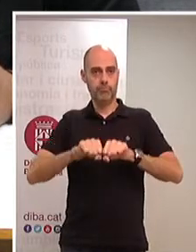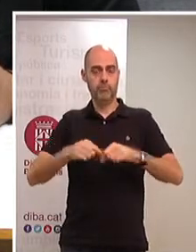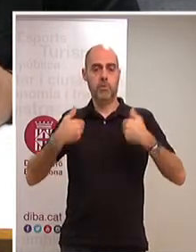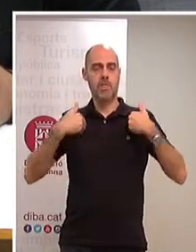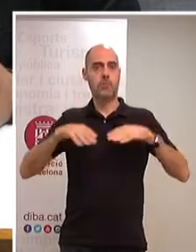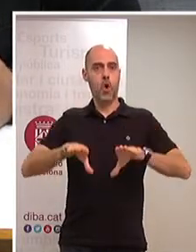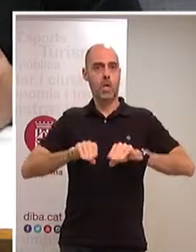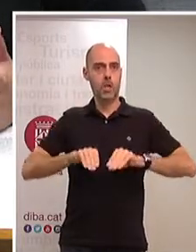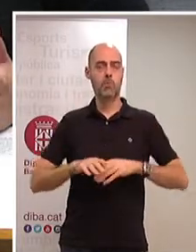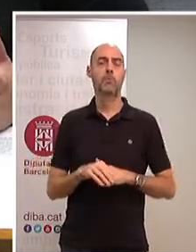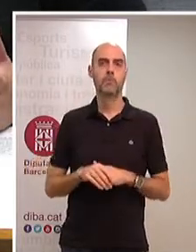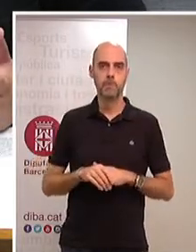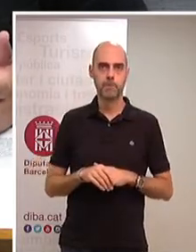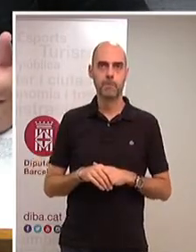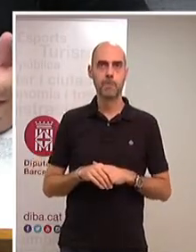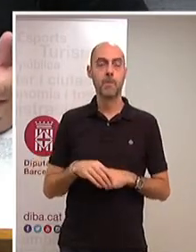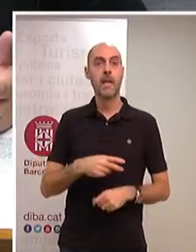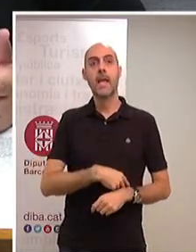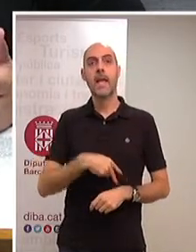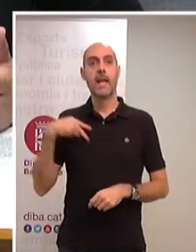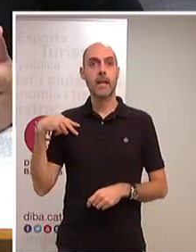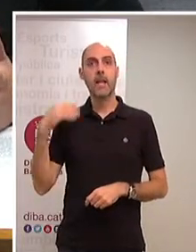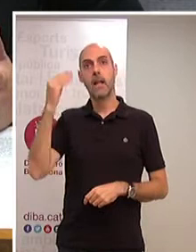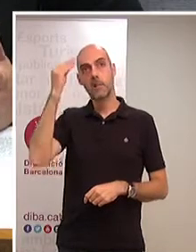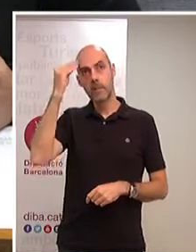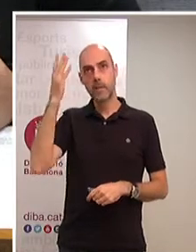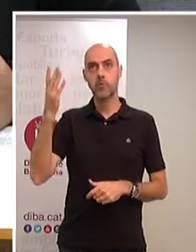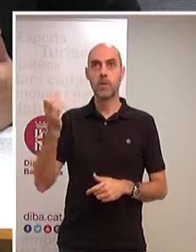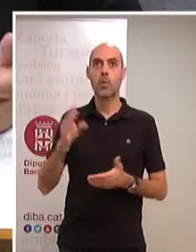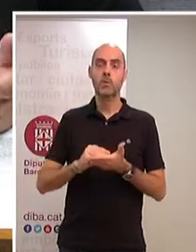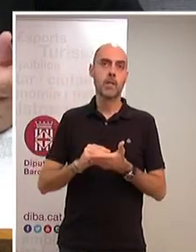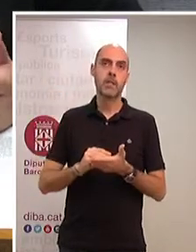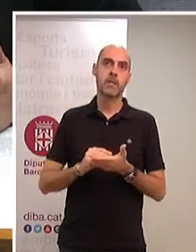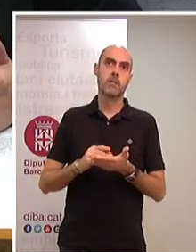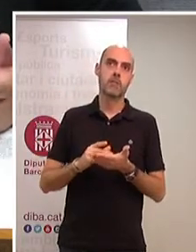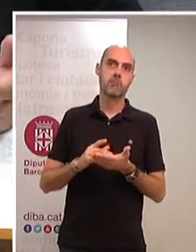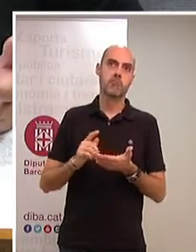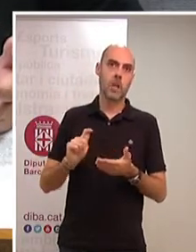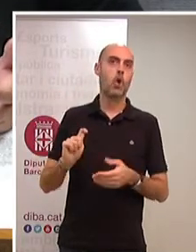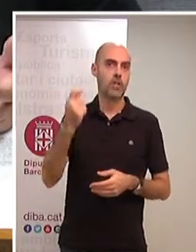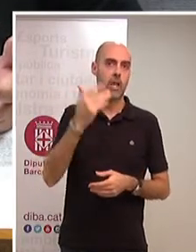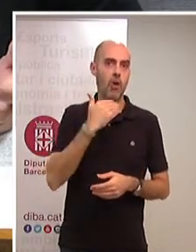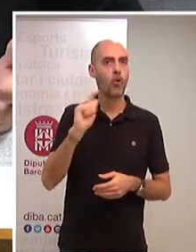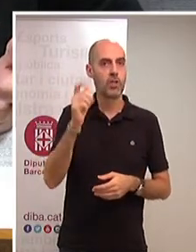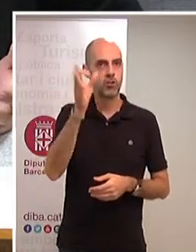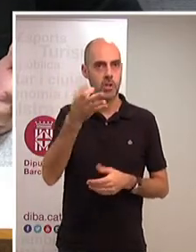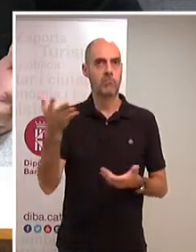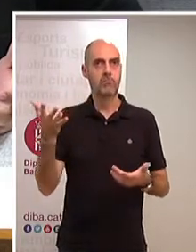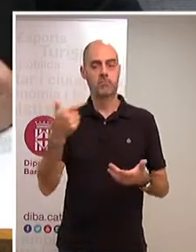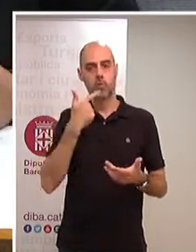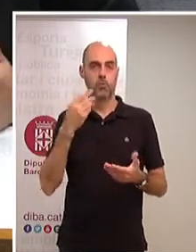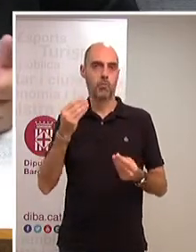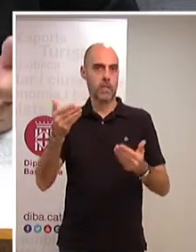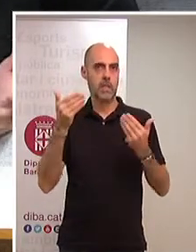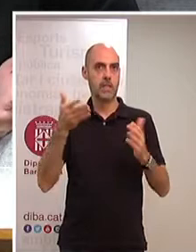presa de posació, que en general creiem que en part sí que els hem aconseguit i per tant li hem d'agrair la feina. Crec que sí que és veritat que aquesta diputació d'aquests